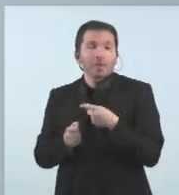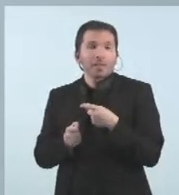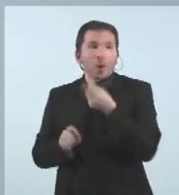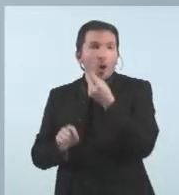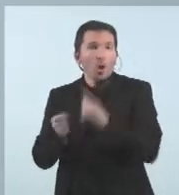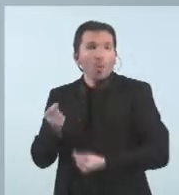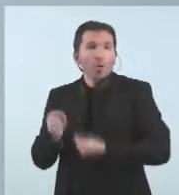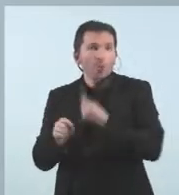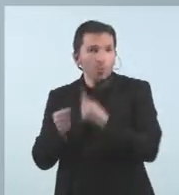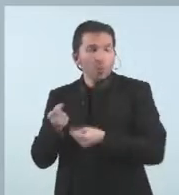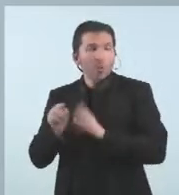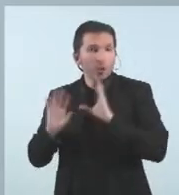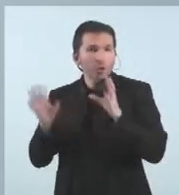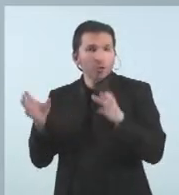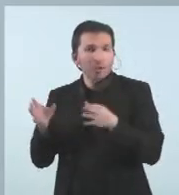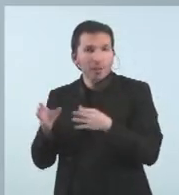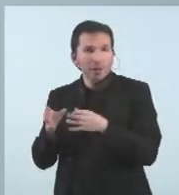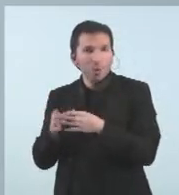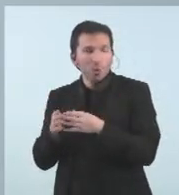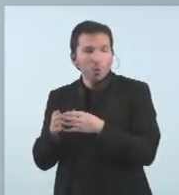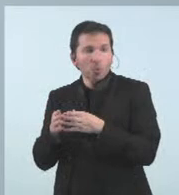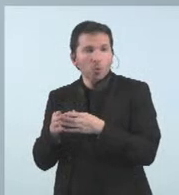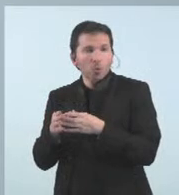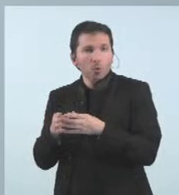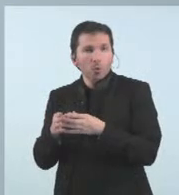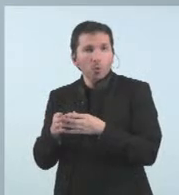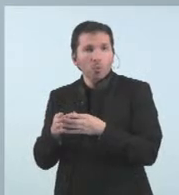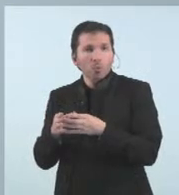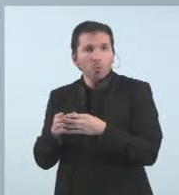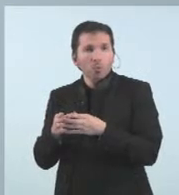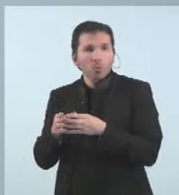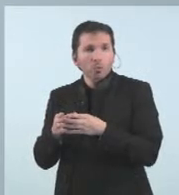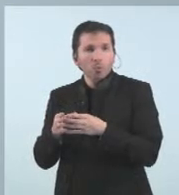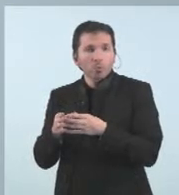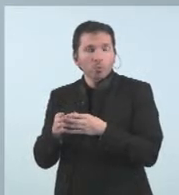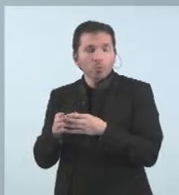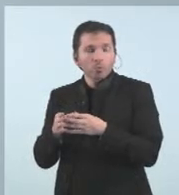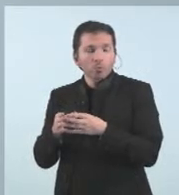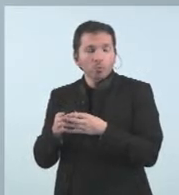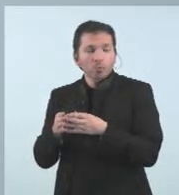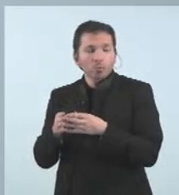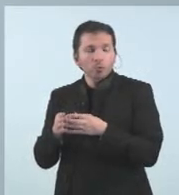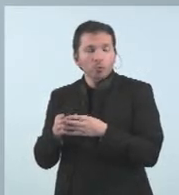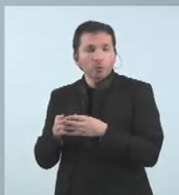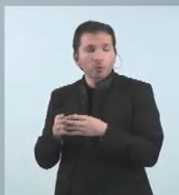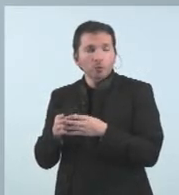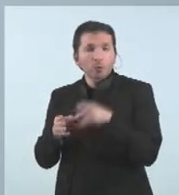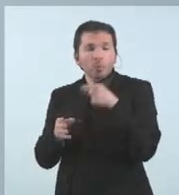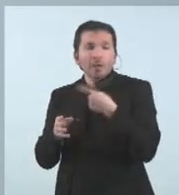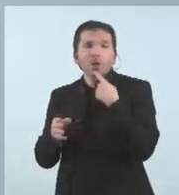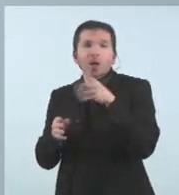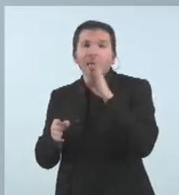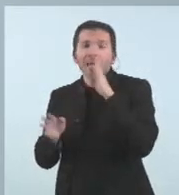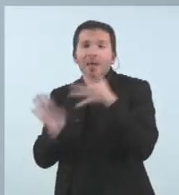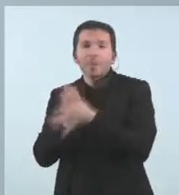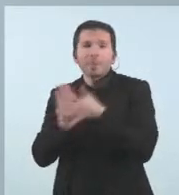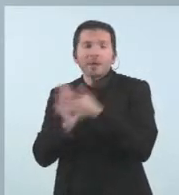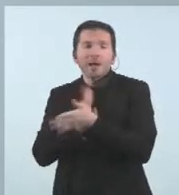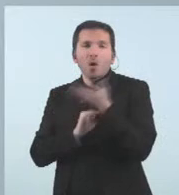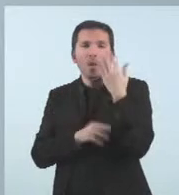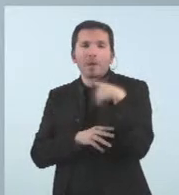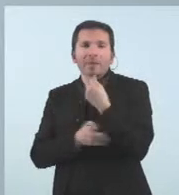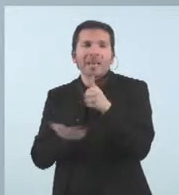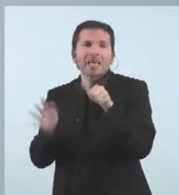s'agrupa i passa a formar part del lot dels 180.000 euros que m'he explicat abans per les sis bases